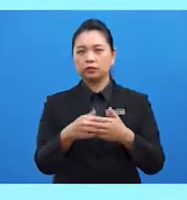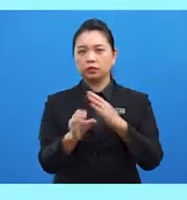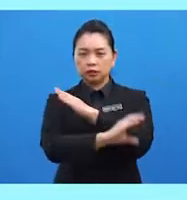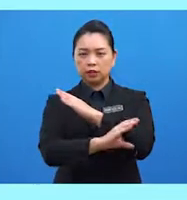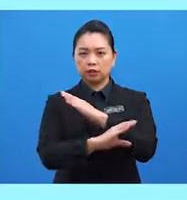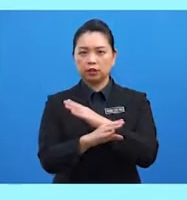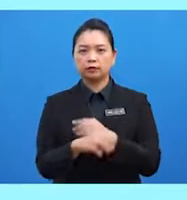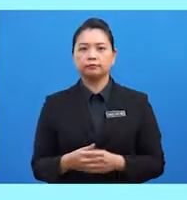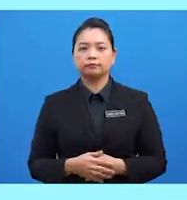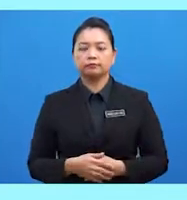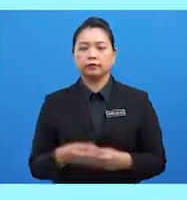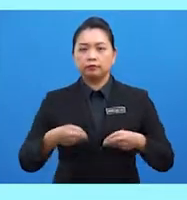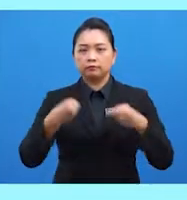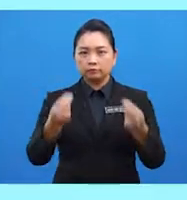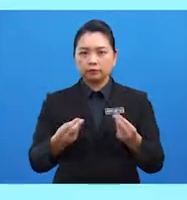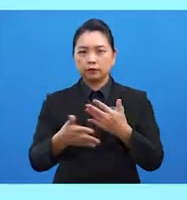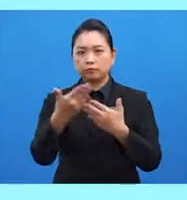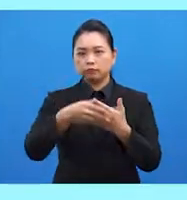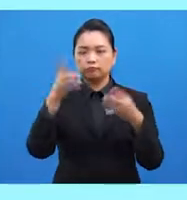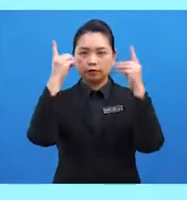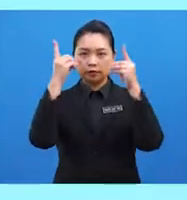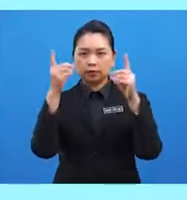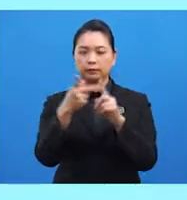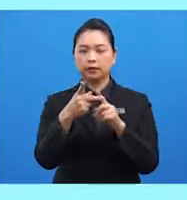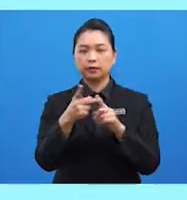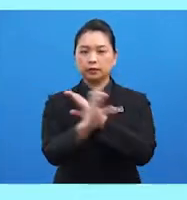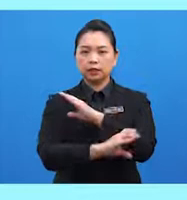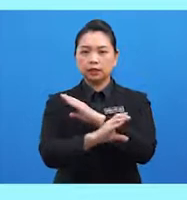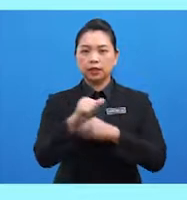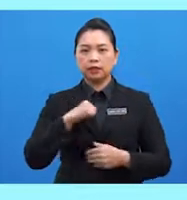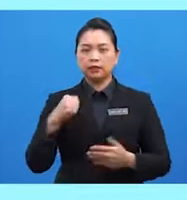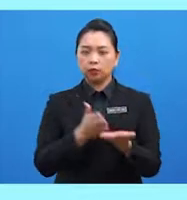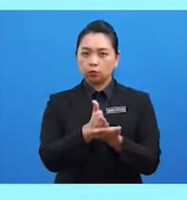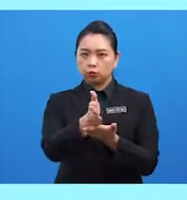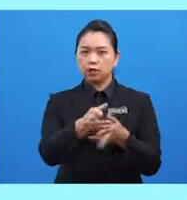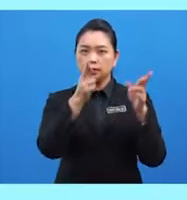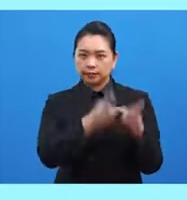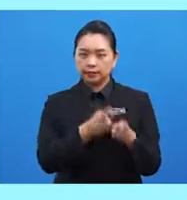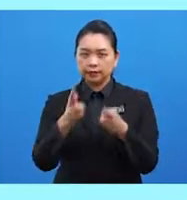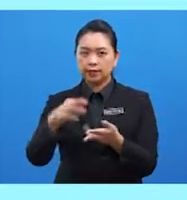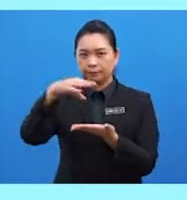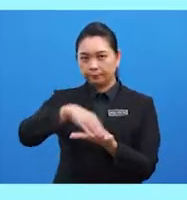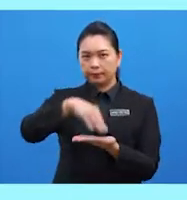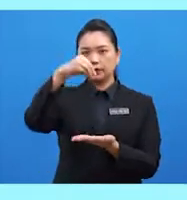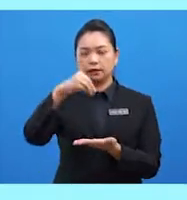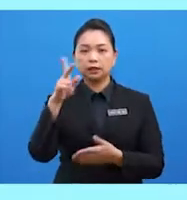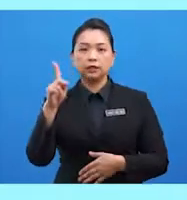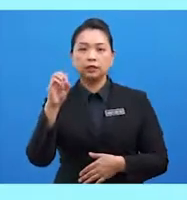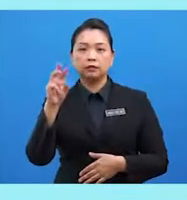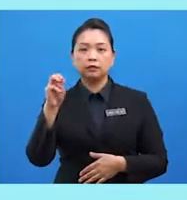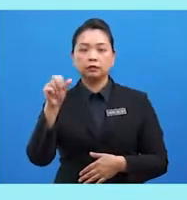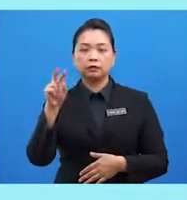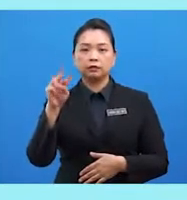Memberikan kemudahan pendidikan kepada negara anggota melalui rancangan pelajaran Commonwealth.